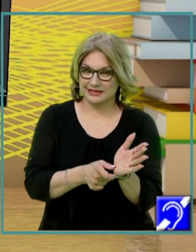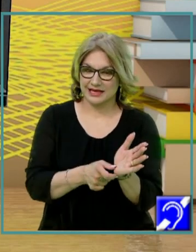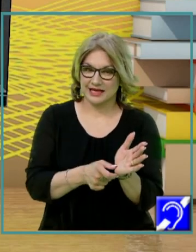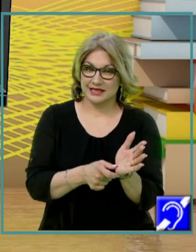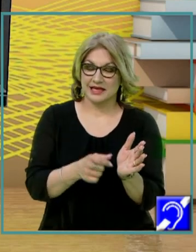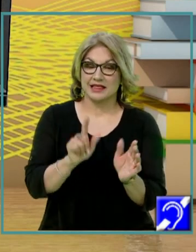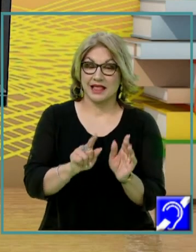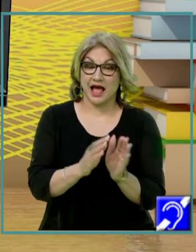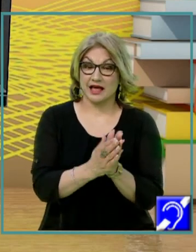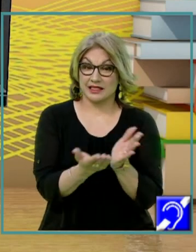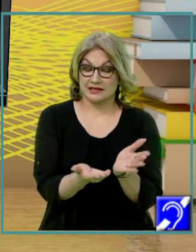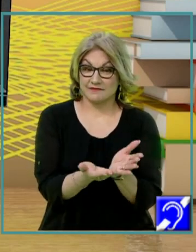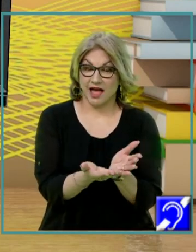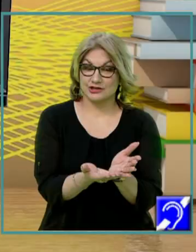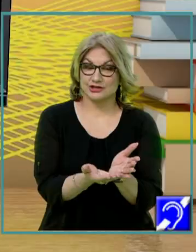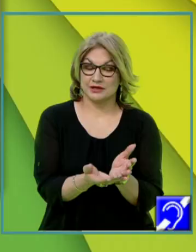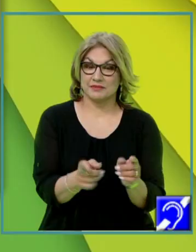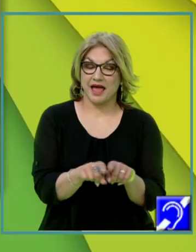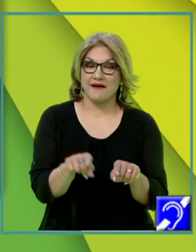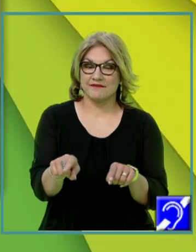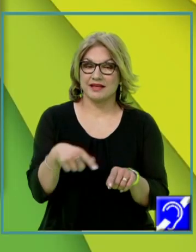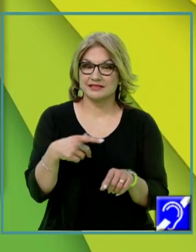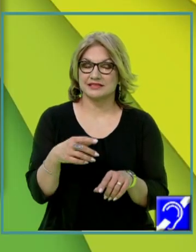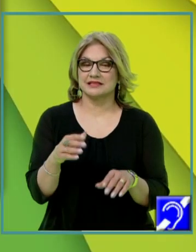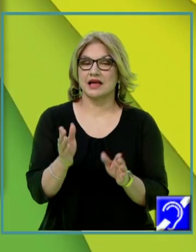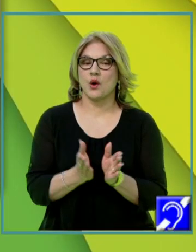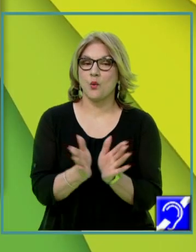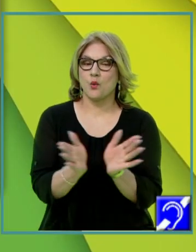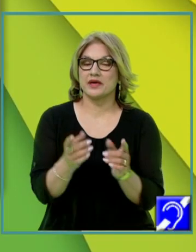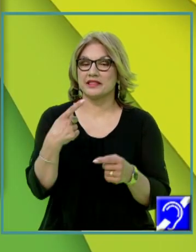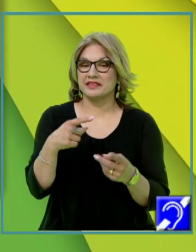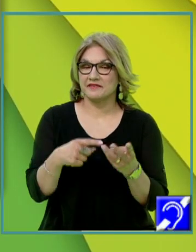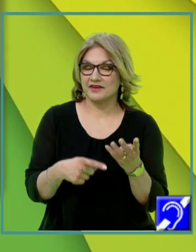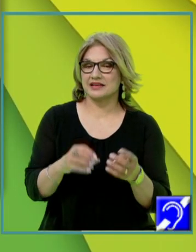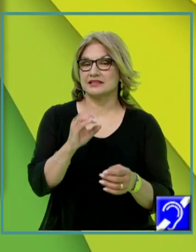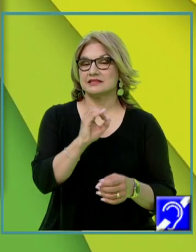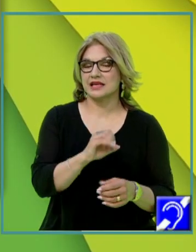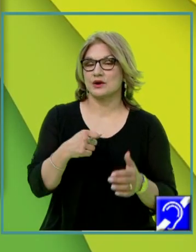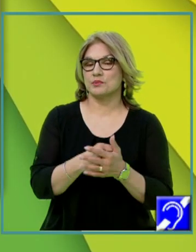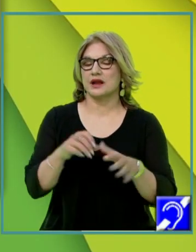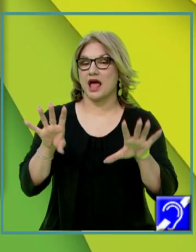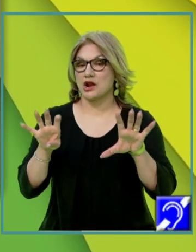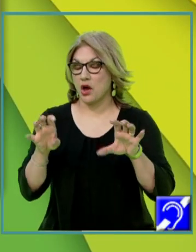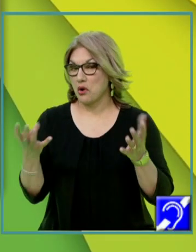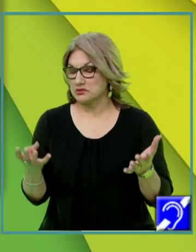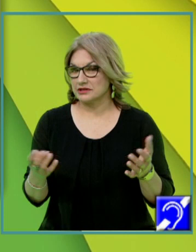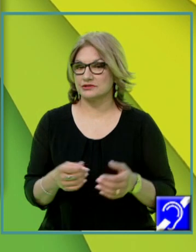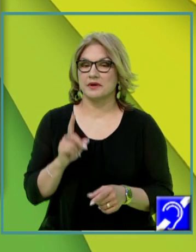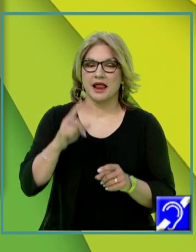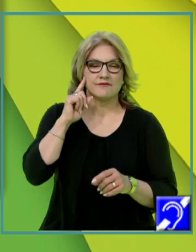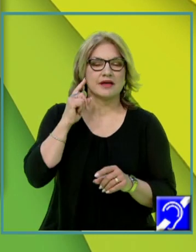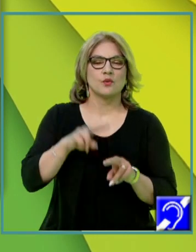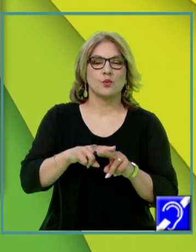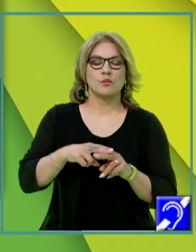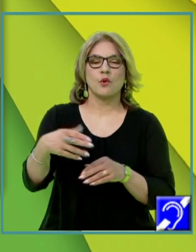diferite unghiuri, de la 0 grade la 90. La fel se întâmplă dacă ne gândim la o ușă pe care o deschidem